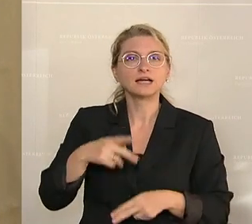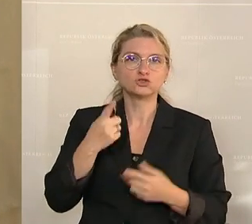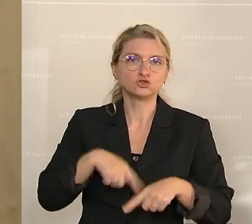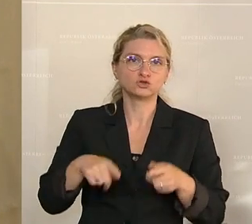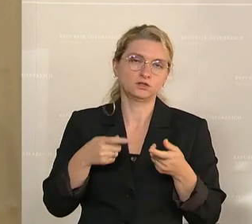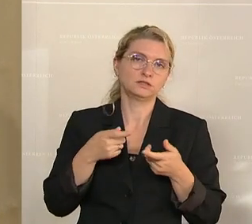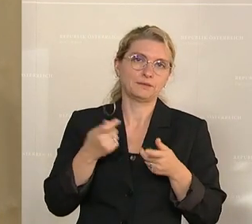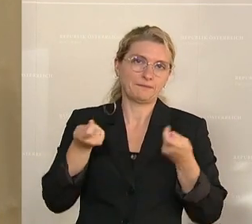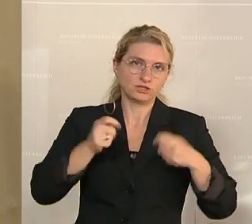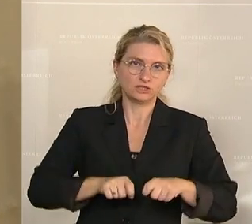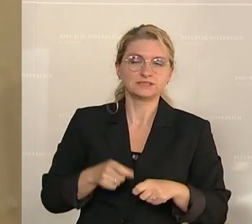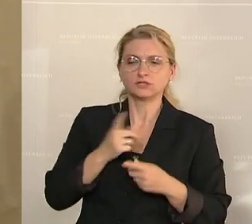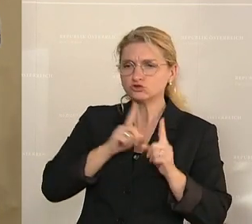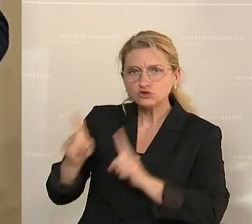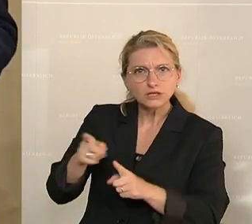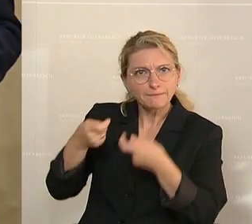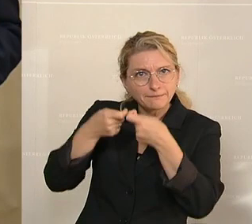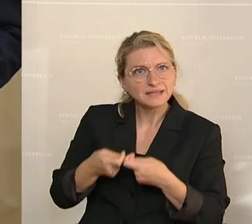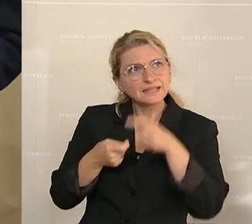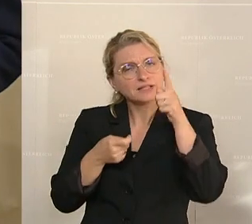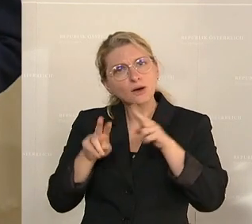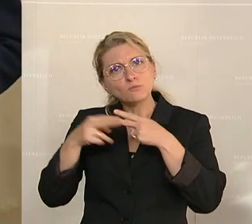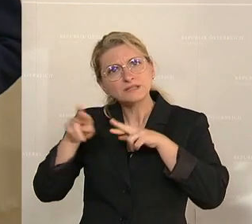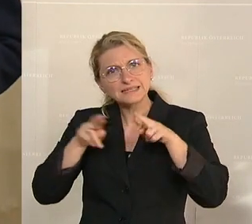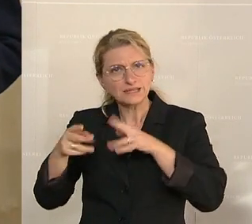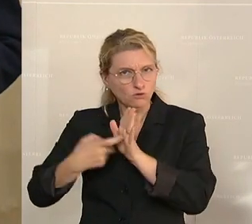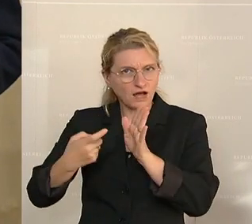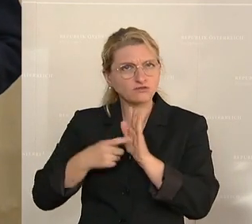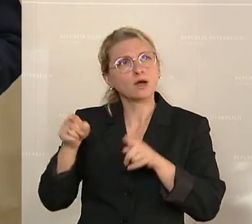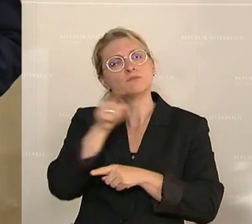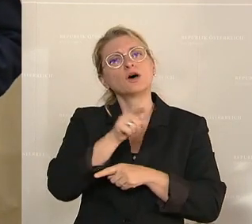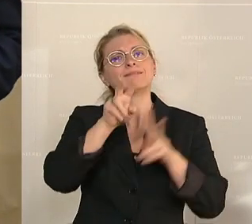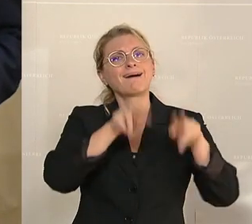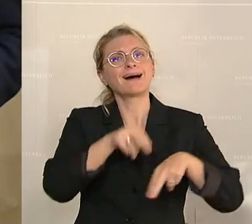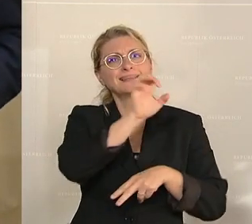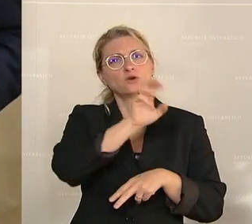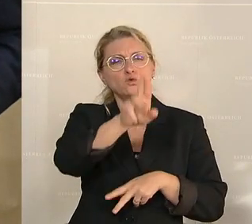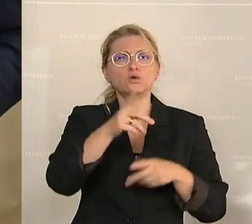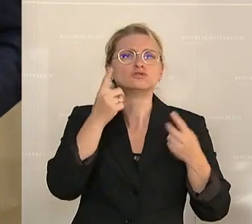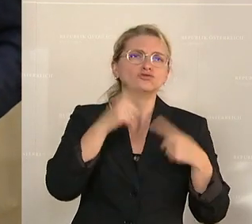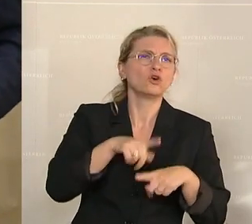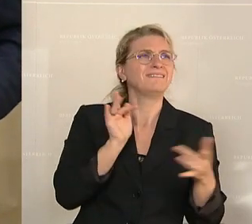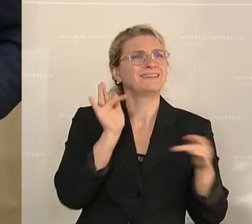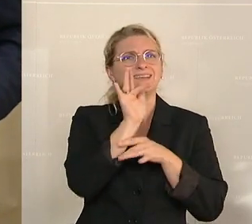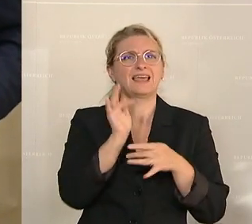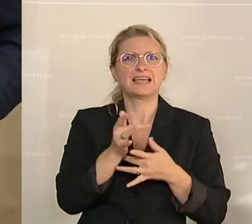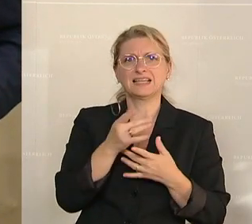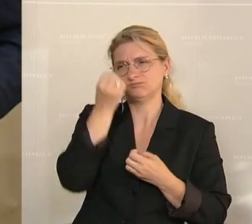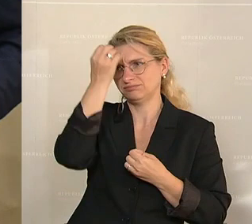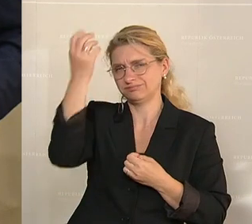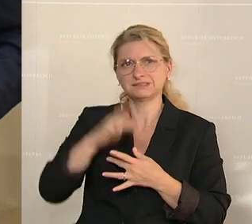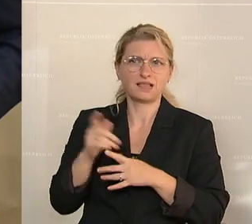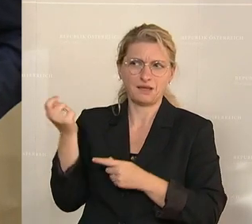wird aufgefordert, im Rat der Europäischen Union gegen die willkürlichen Strafmaßnahmen der Europäischen Kommission